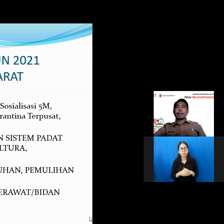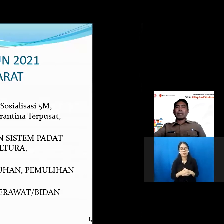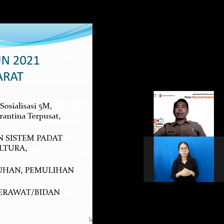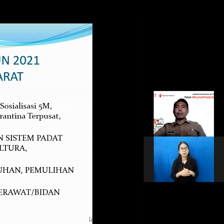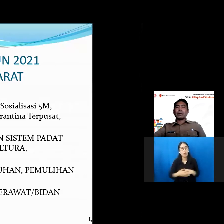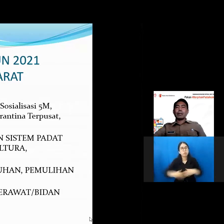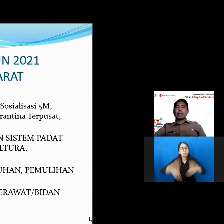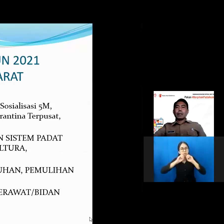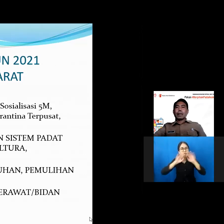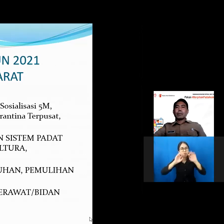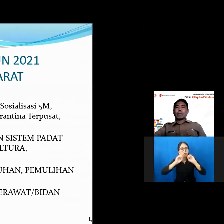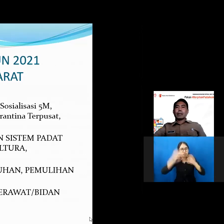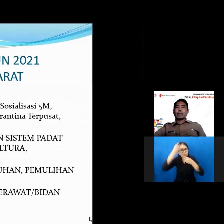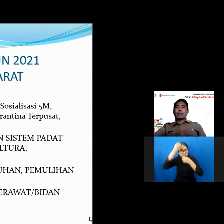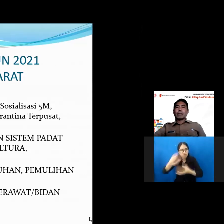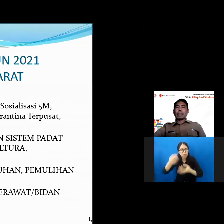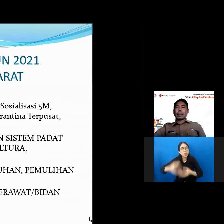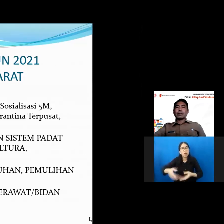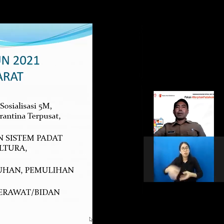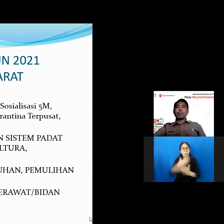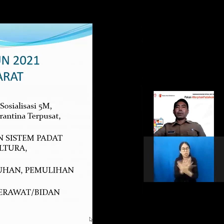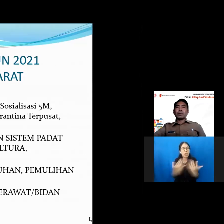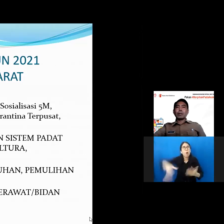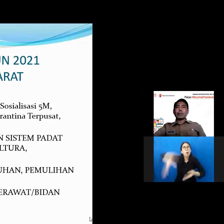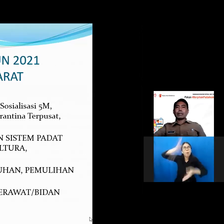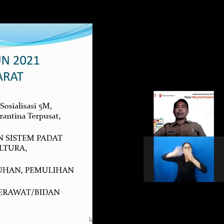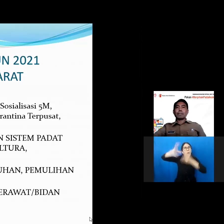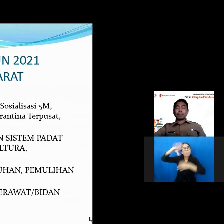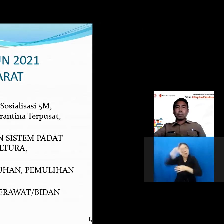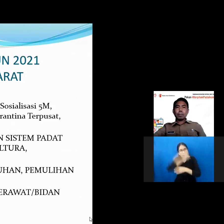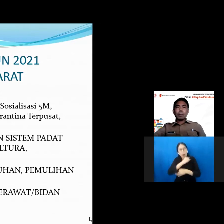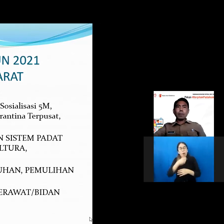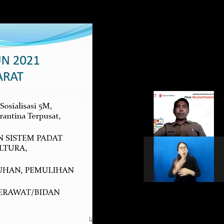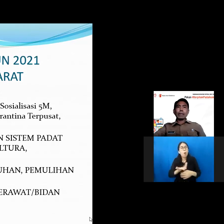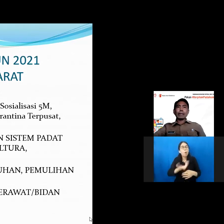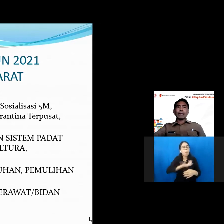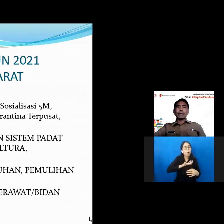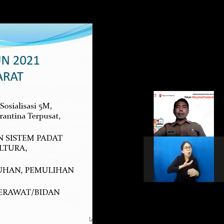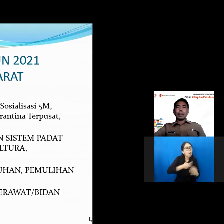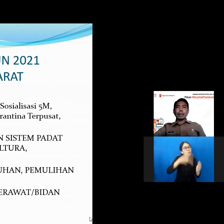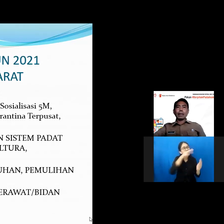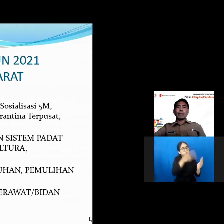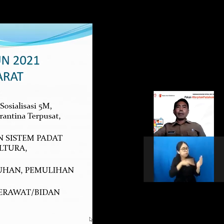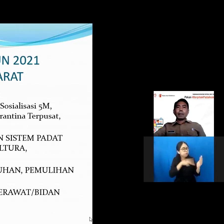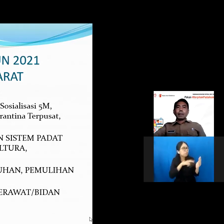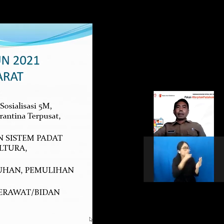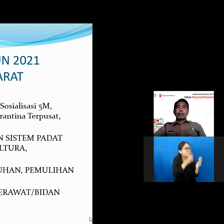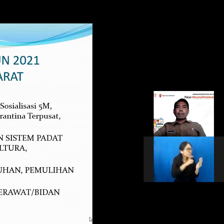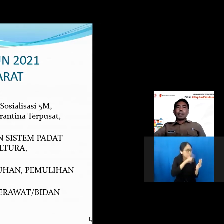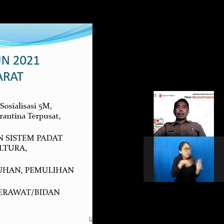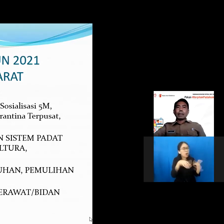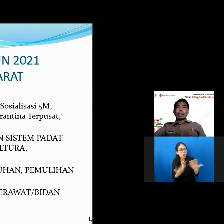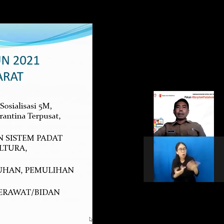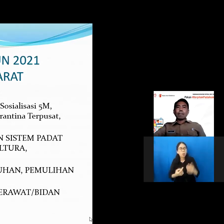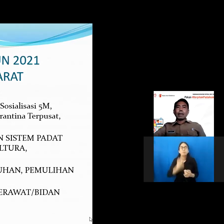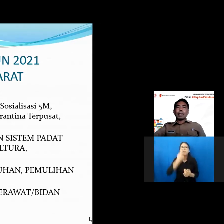sehingga mereka mau dilakukan tracing maupun testing kemudian kegiatan yang ketiga adalah